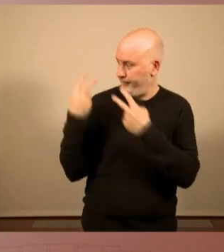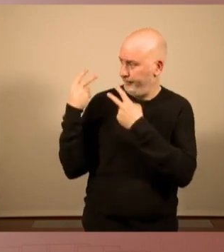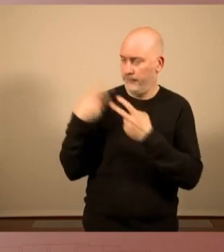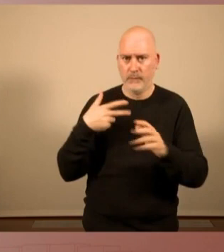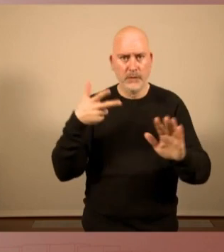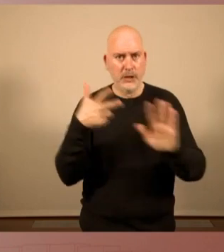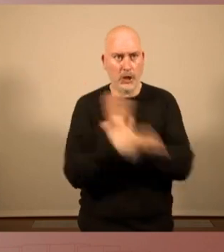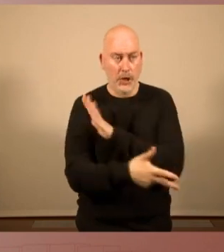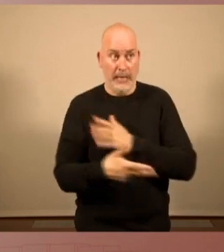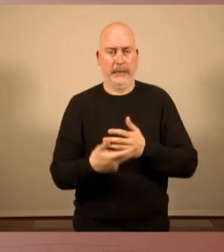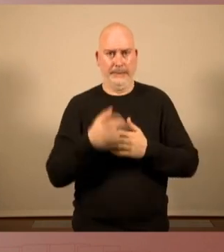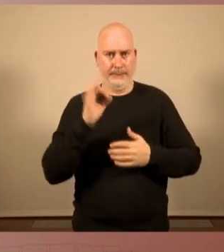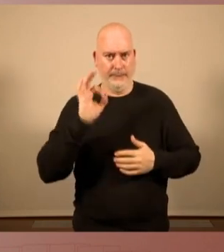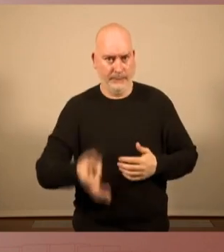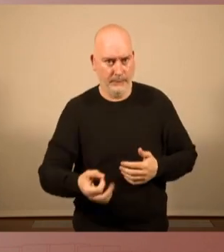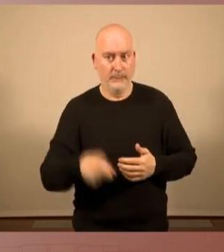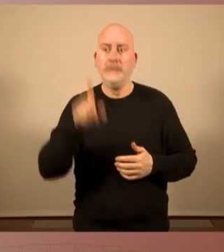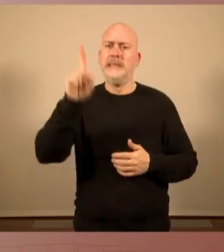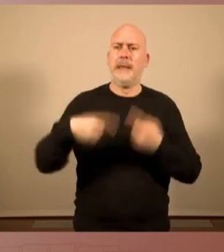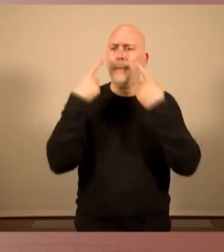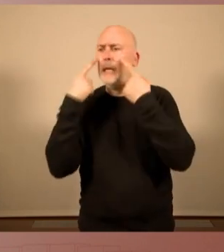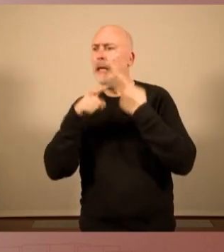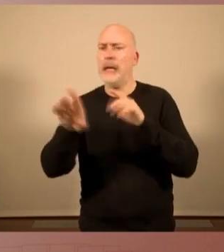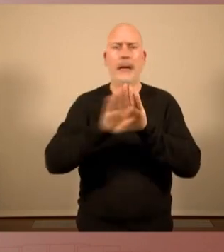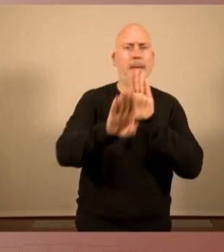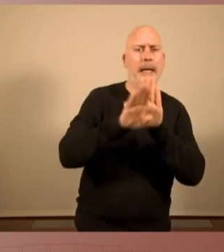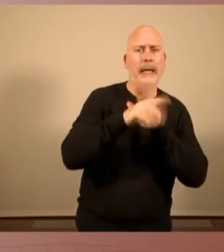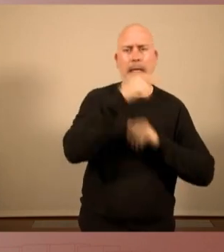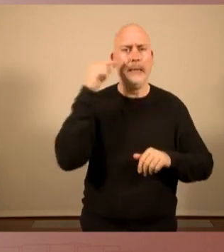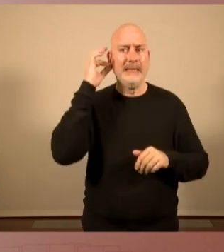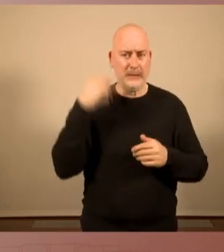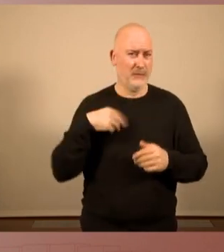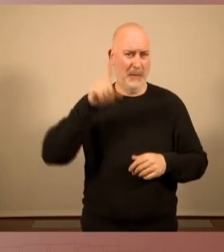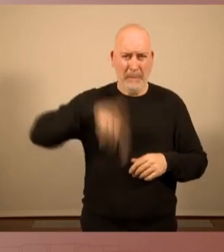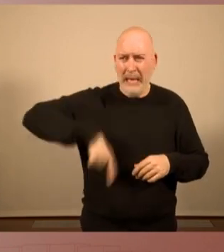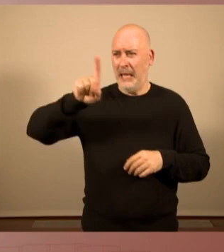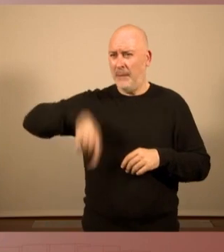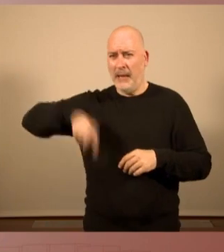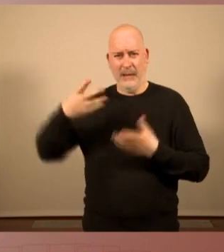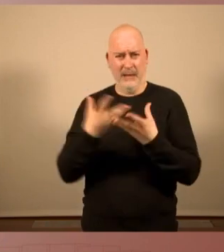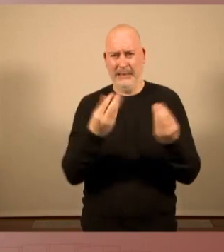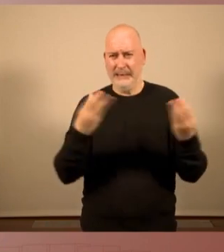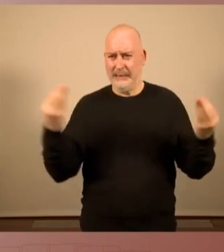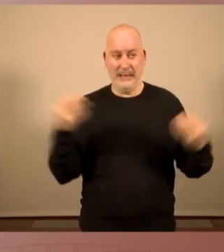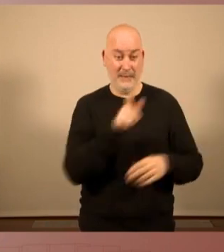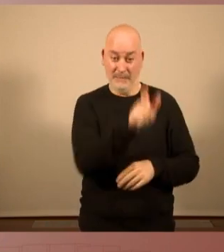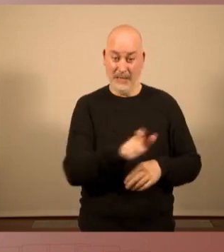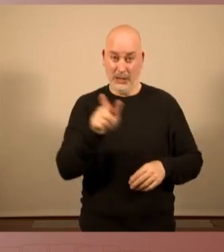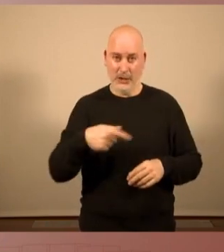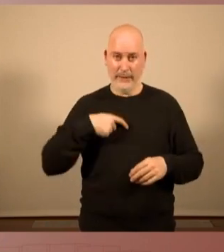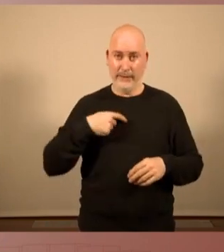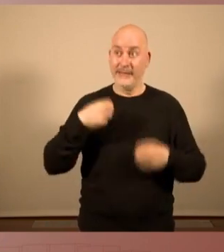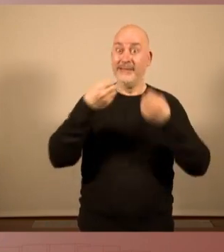costat dels veïns i les veïnes, les milers i milers de persones que es queden sense llum